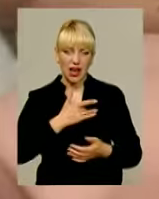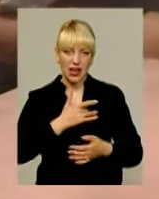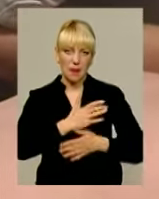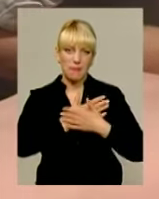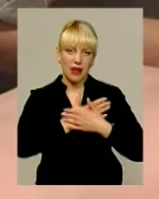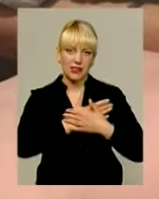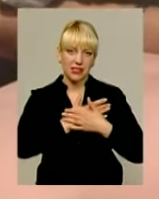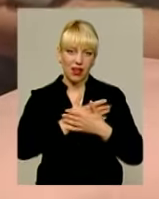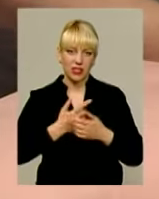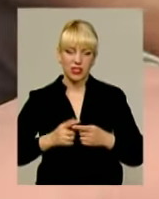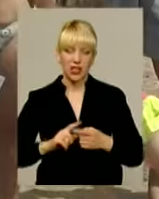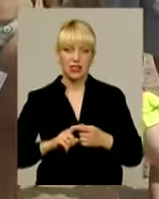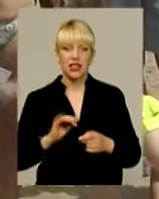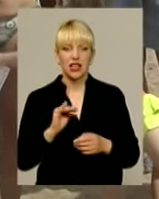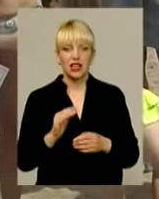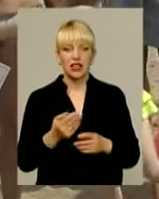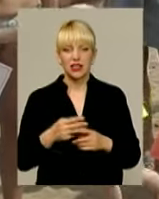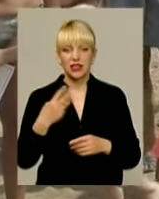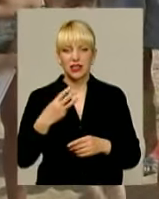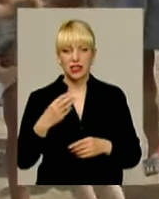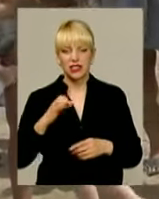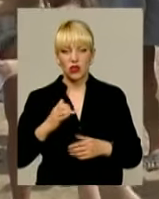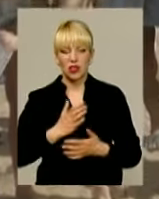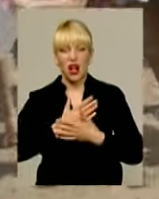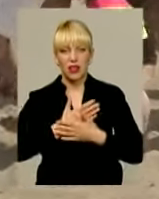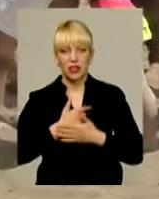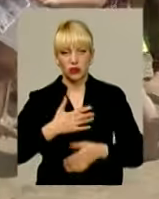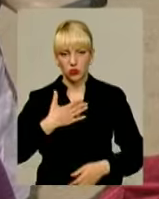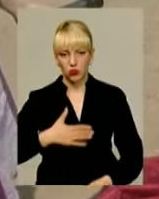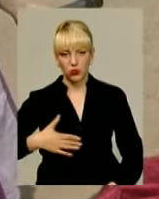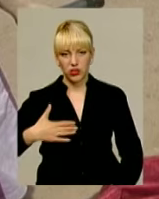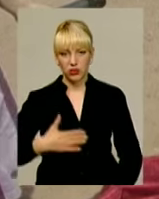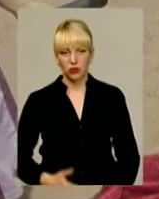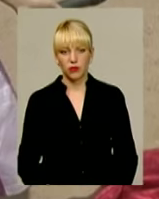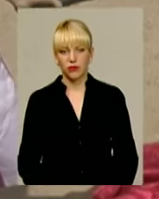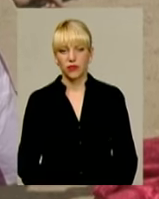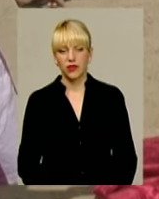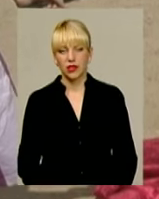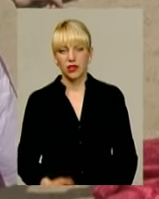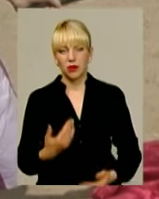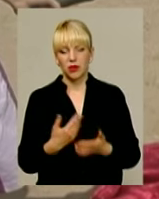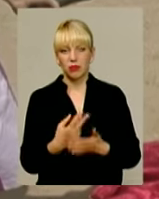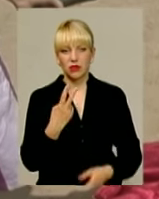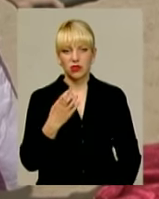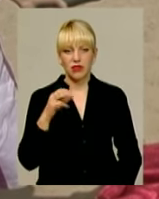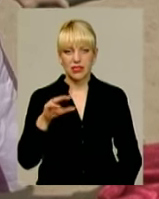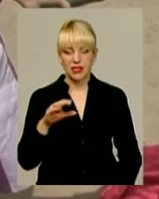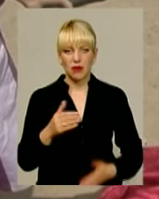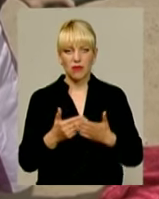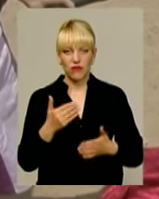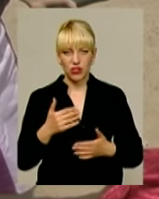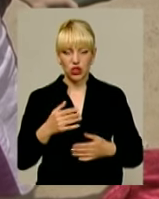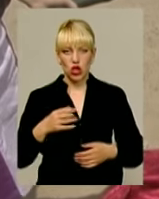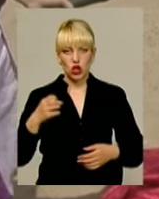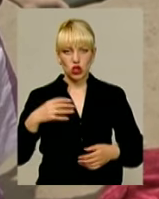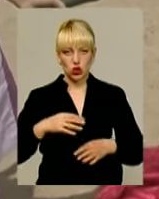Дивічий підряд штучна вентиляція легенів, 30 надавлювань на грудну клітку. Відступаємо приблизно 2 сантиметри від сонячного